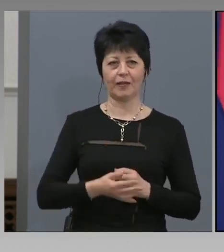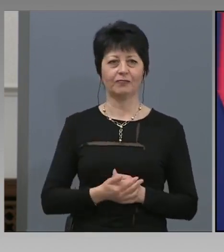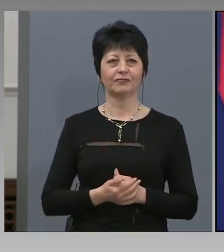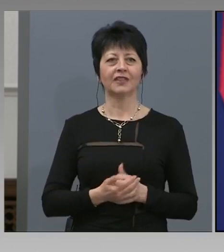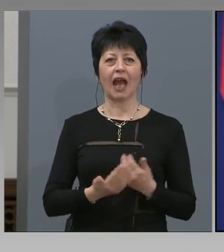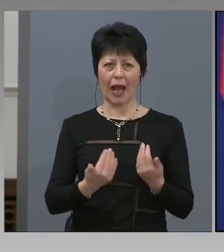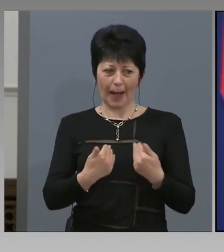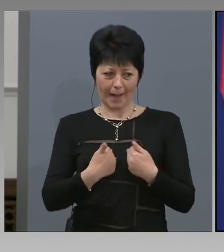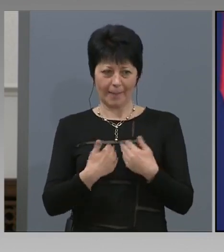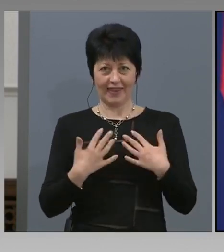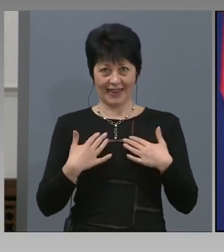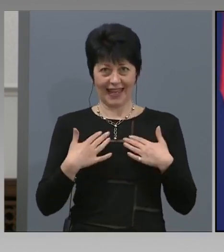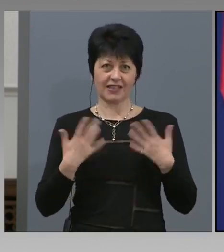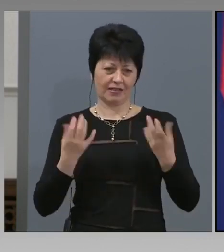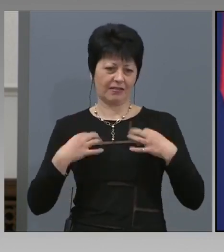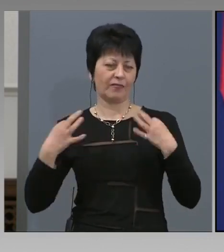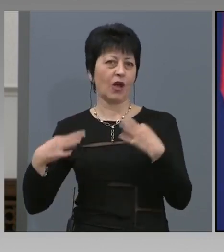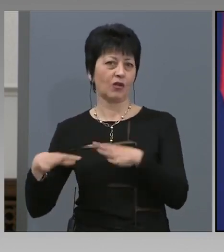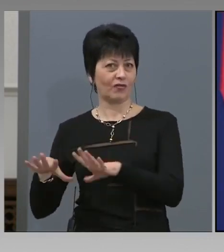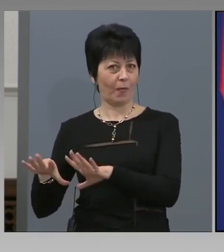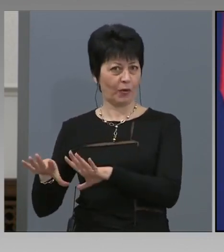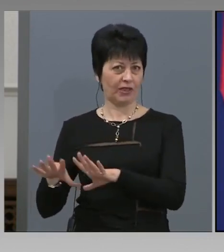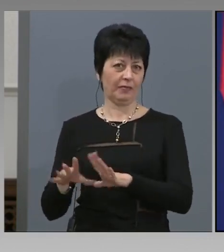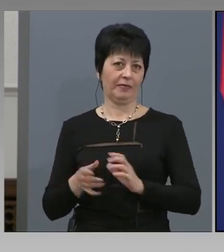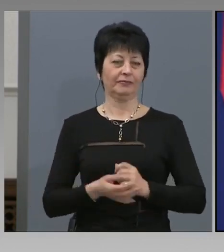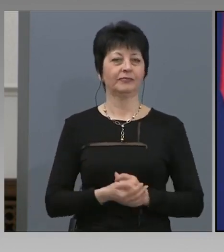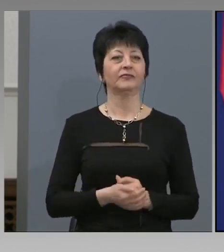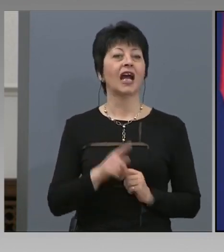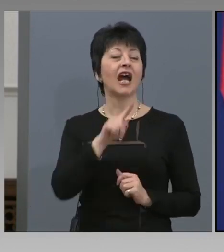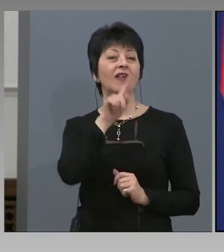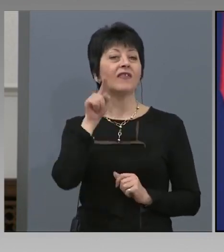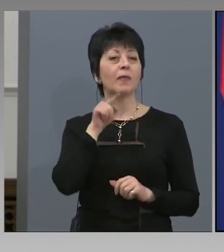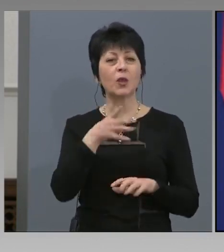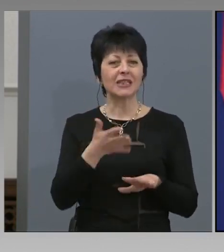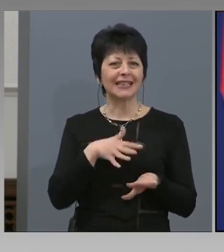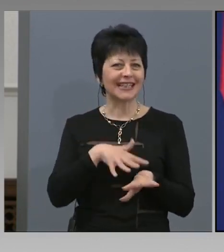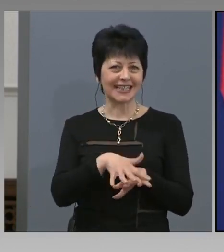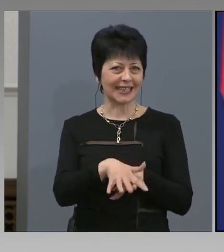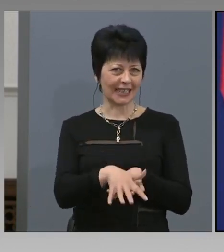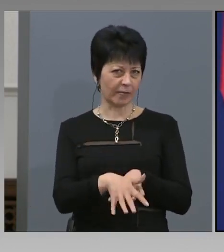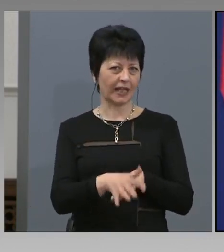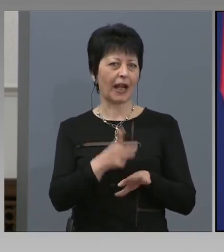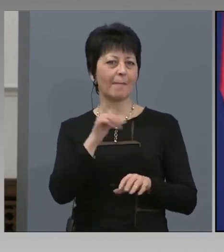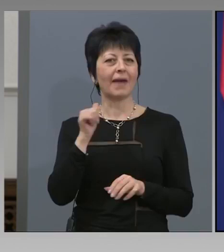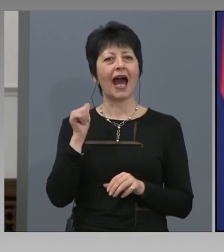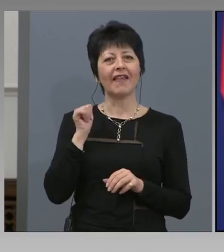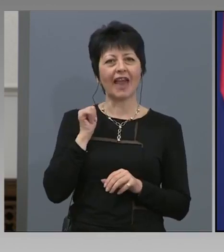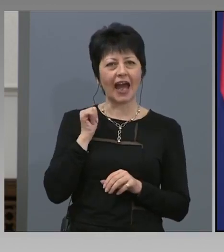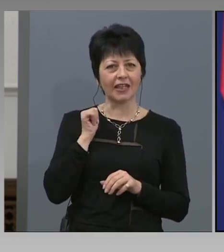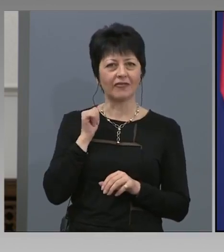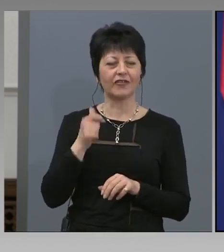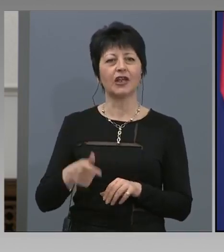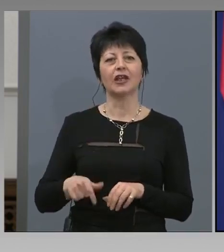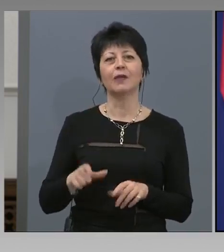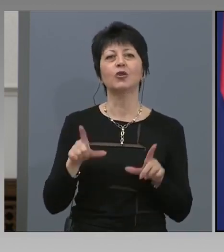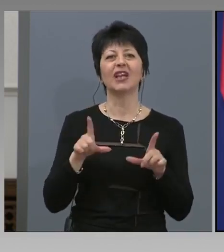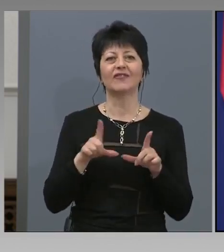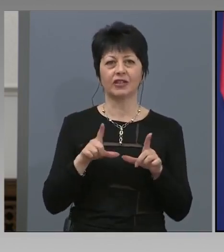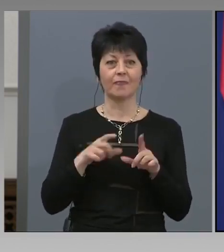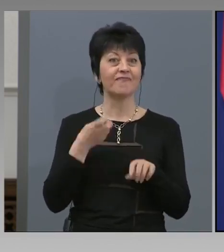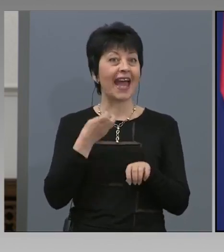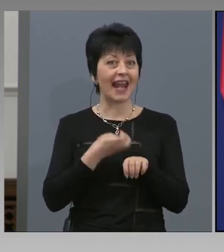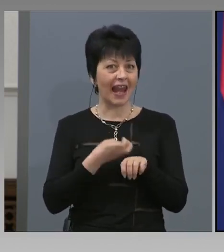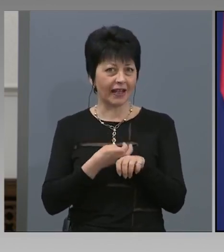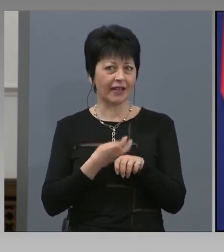Просто към нас, за да ни освободите, и те дойдат седнат тук, за да могат Въпросната система, въпросът ми е към господин Ананев и професор Мотъвчийски. Лекари от лечебните